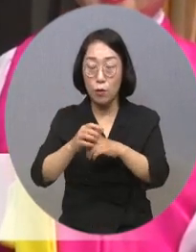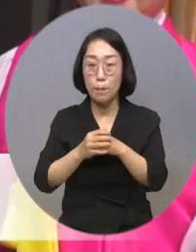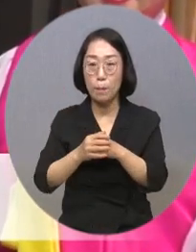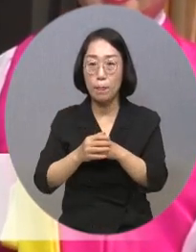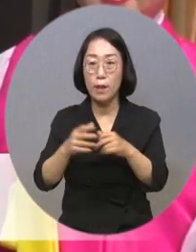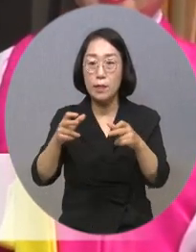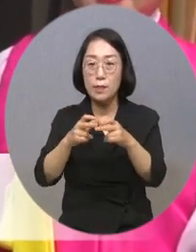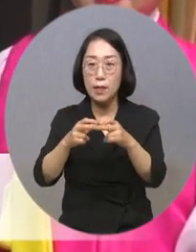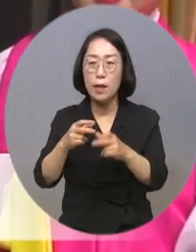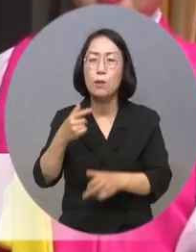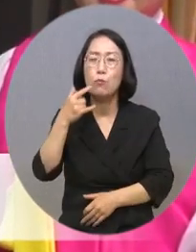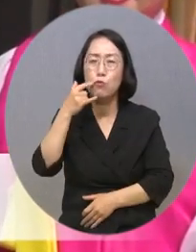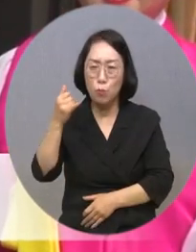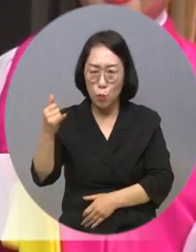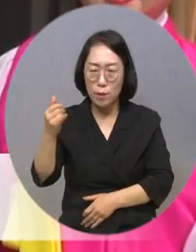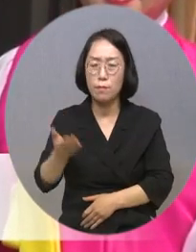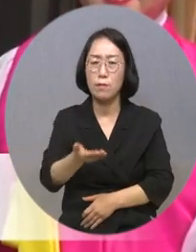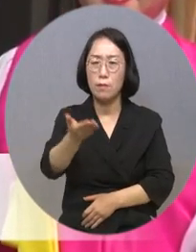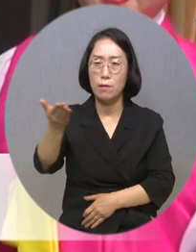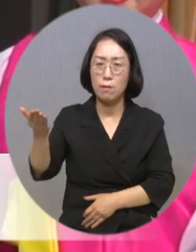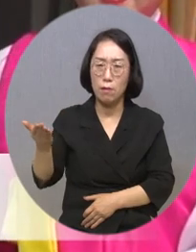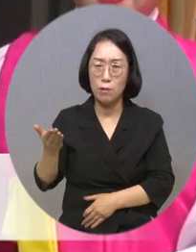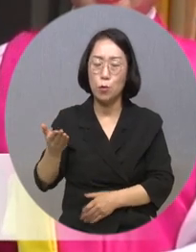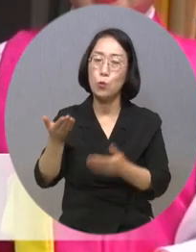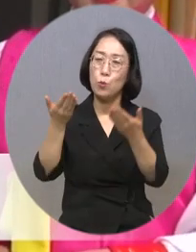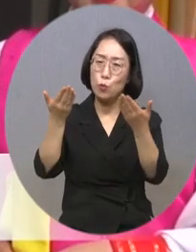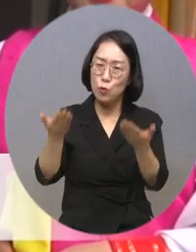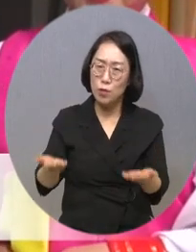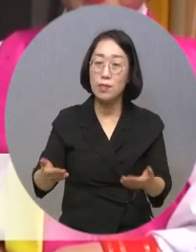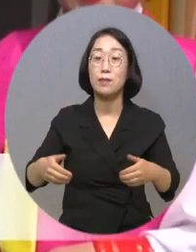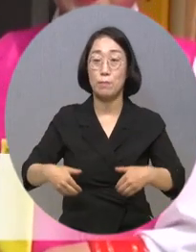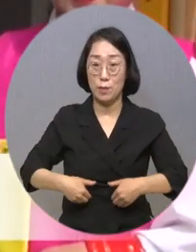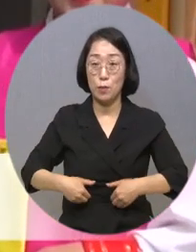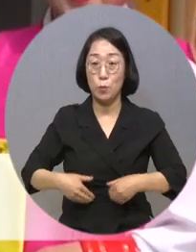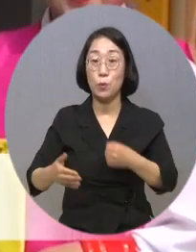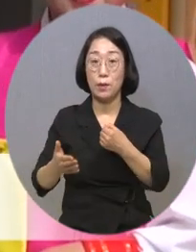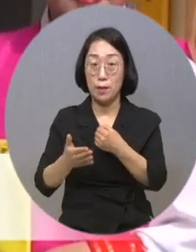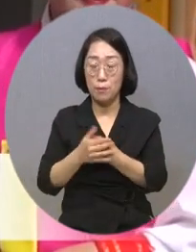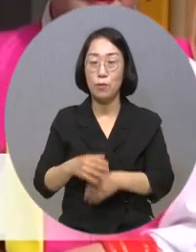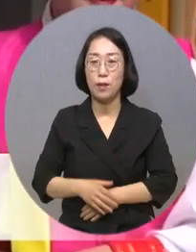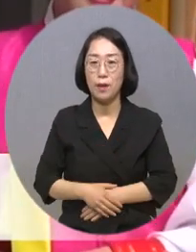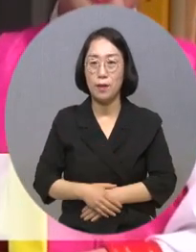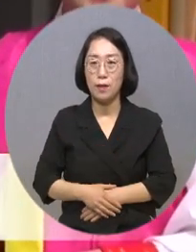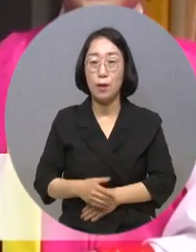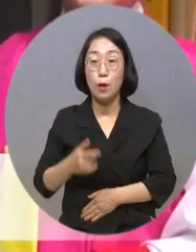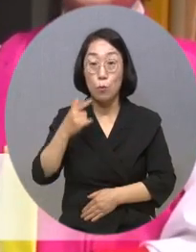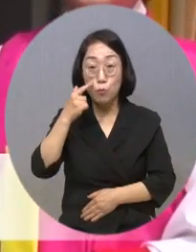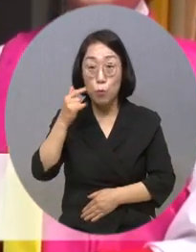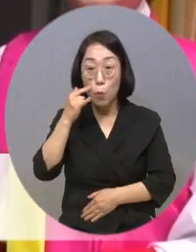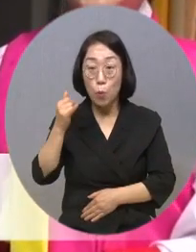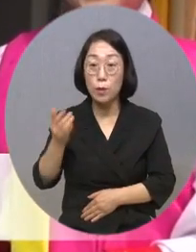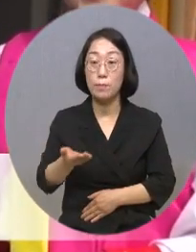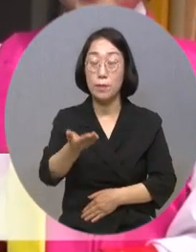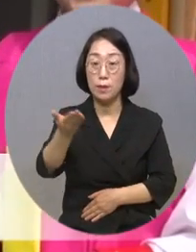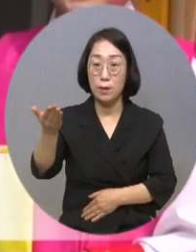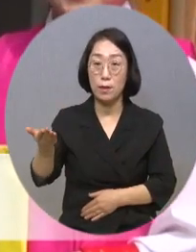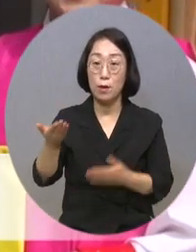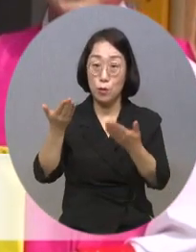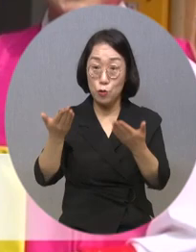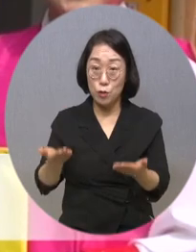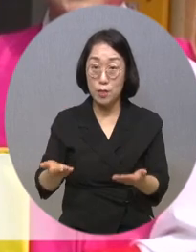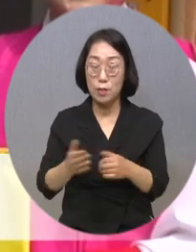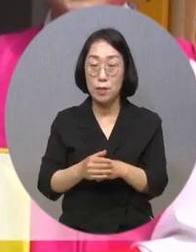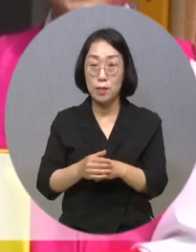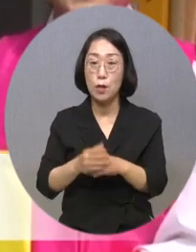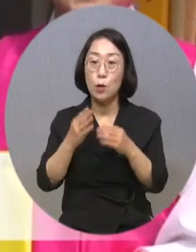장애인 부모님들께서도 주말에 어떤 쉼이 좀 필요하신데 부모님들께 그런 주말을 이용해서